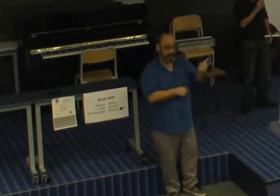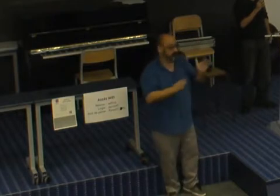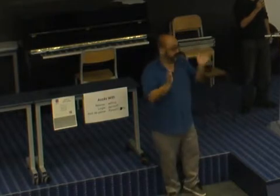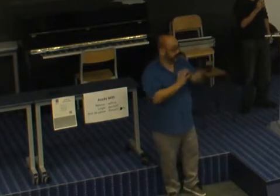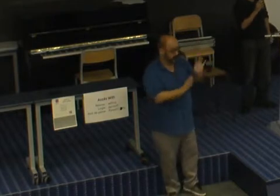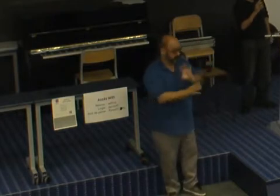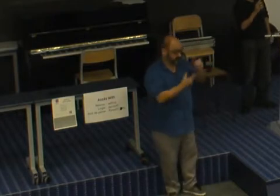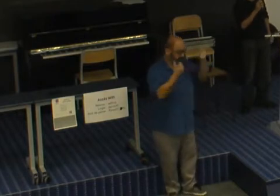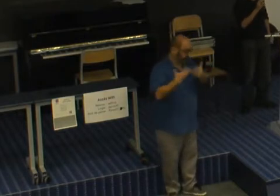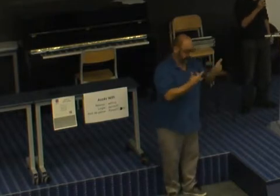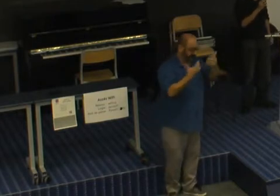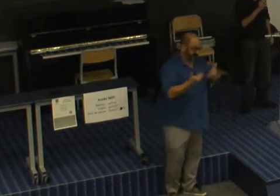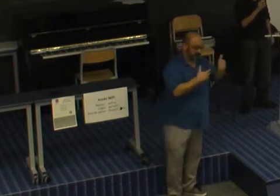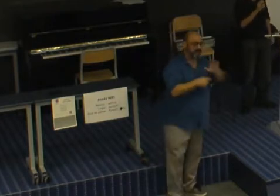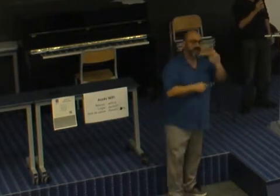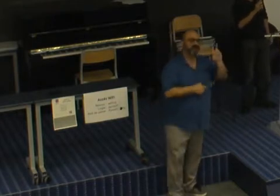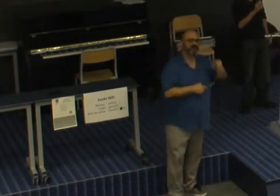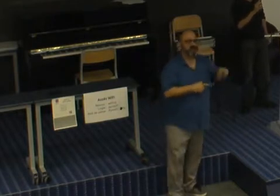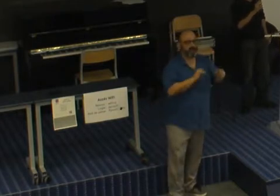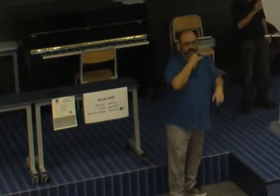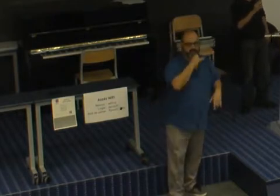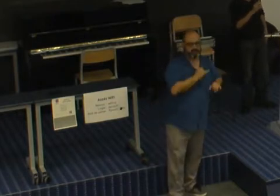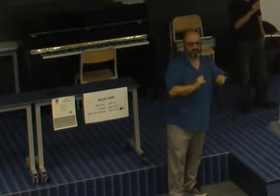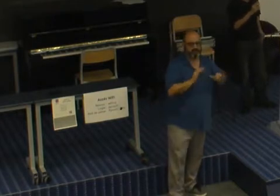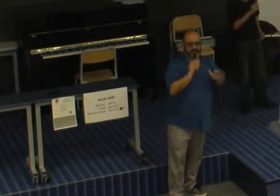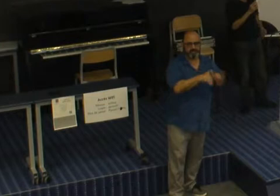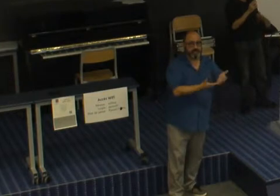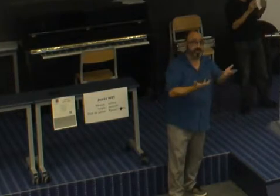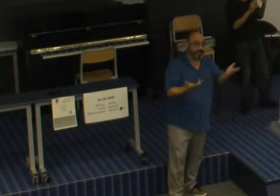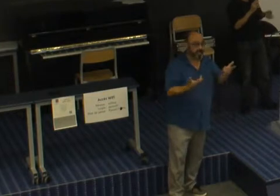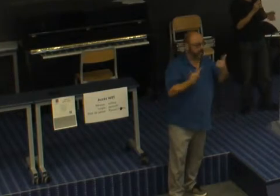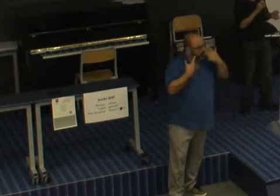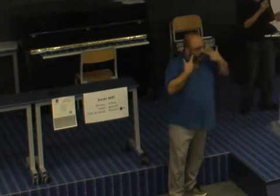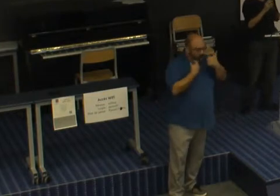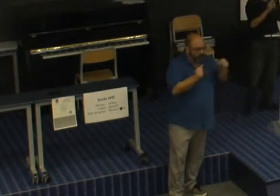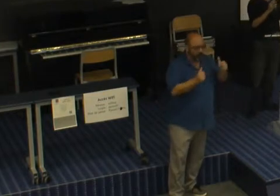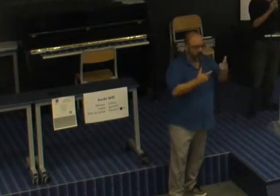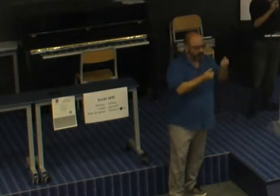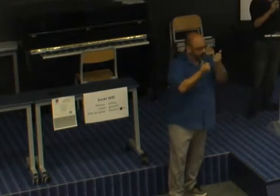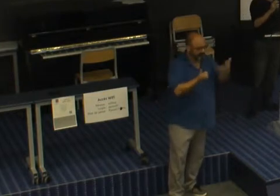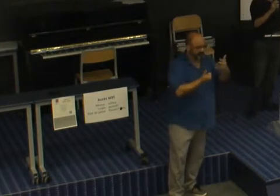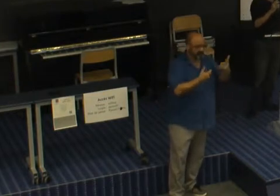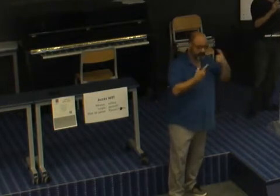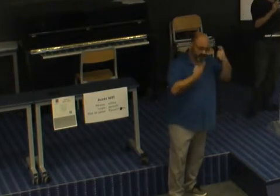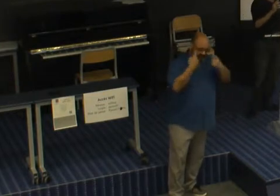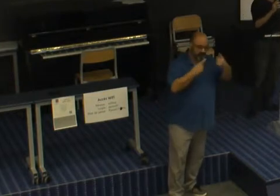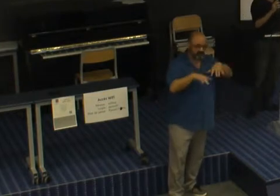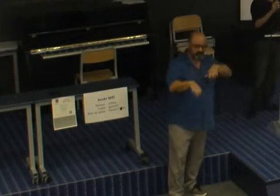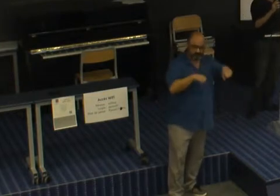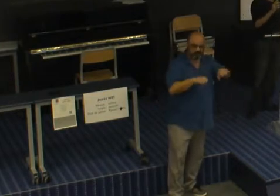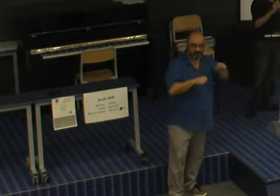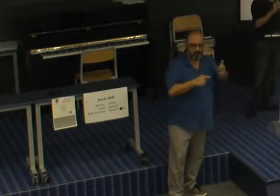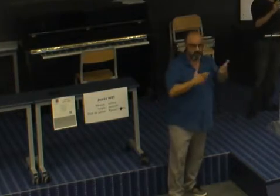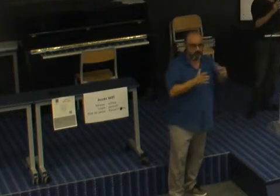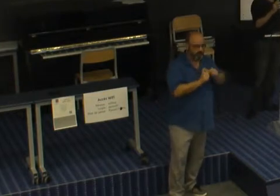pas de manière très à droite. Mais au moins, ça donne des chiffres pour pouvoir agir et se dire, en fait,